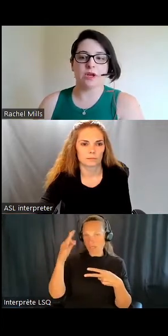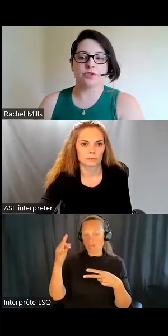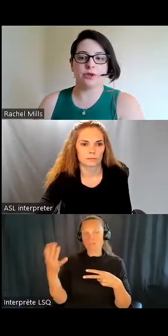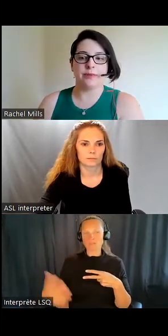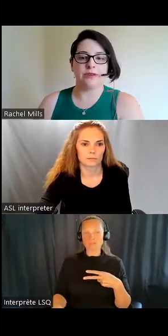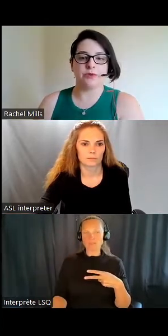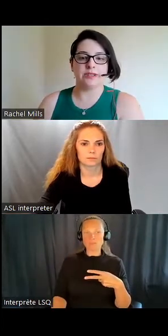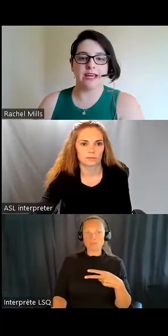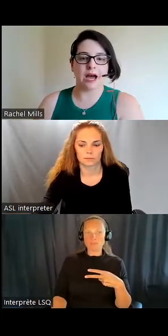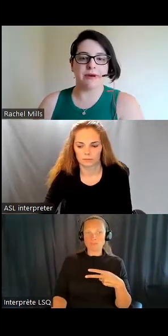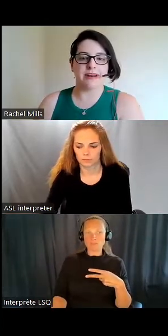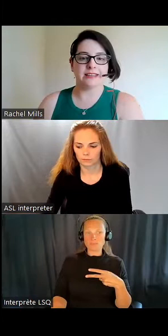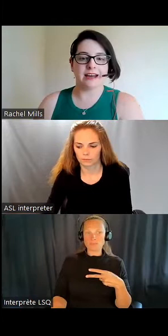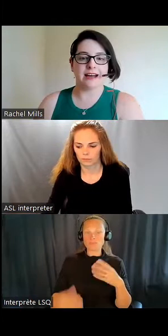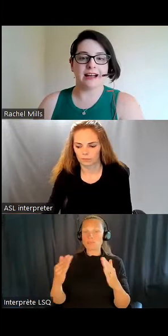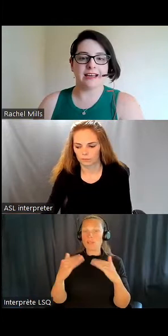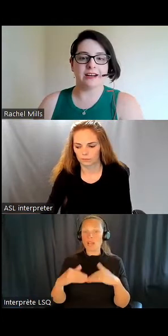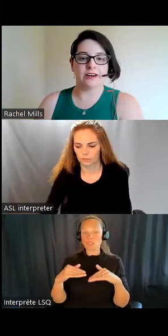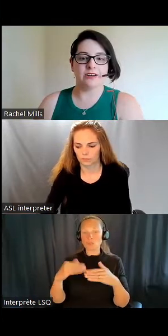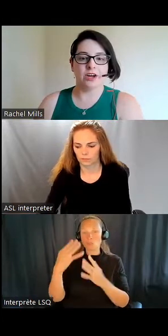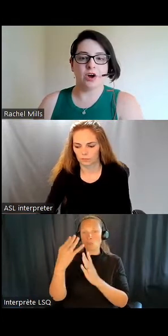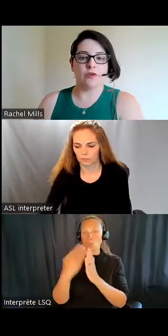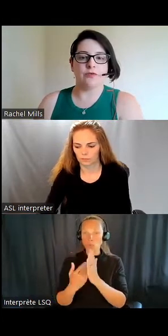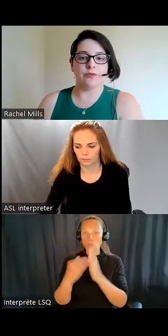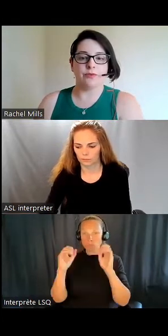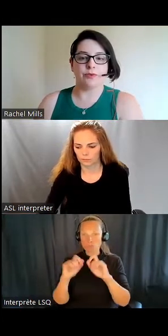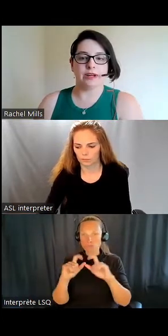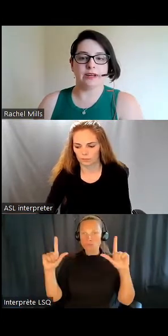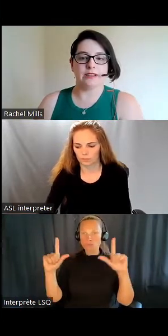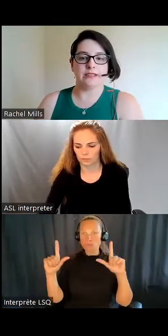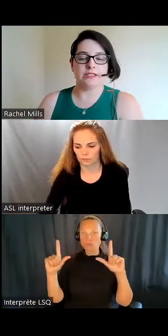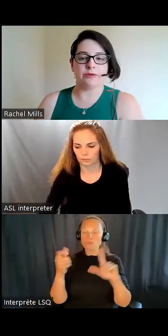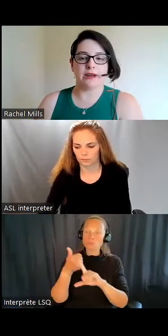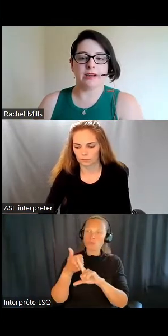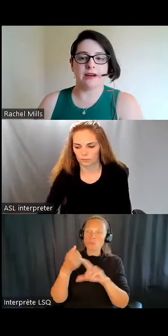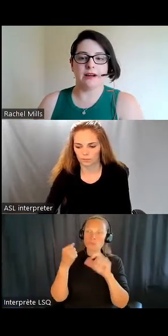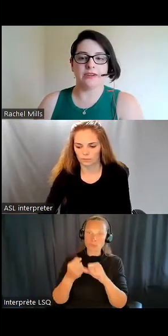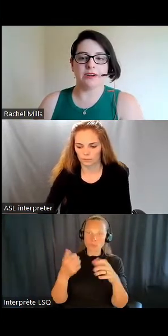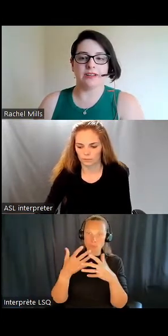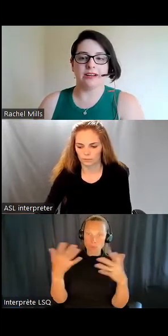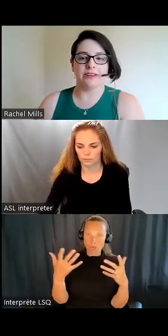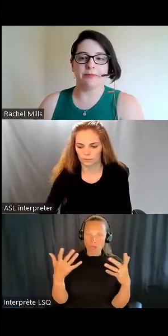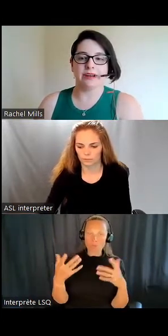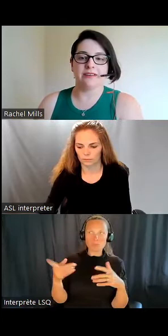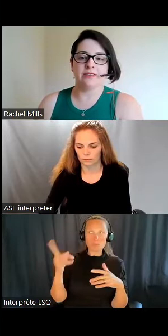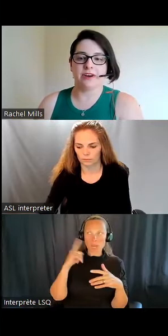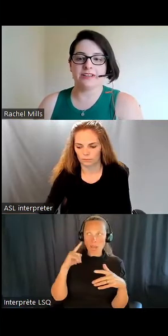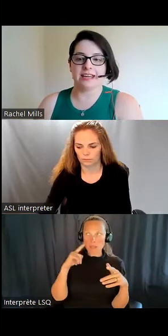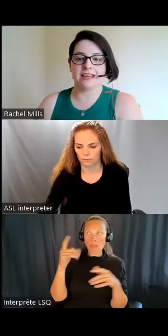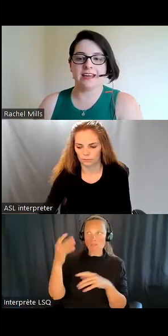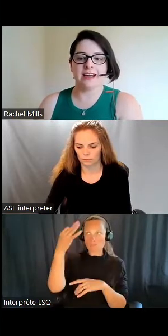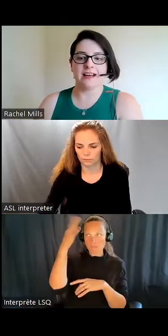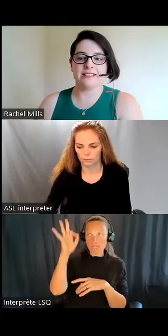Sur le menu qui apparaîtra à l'écran, vous pourrez désormais entendre l'interprète